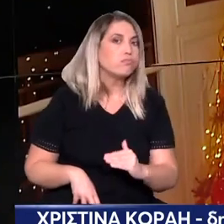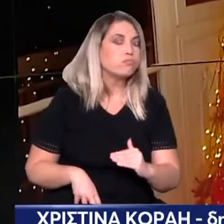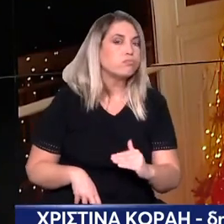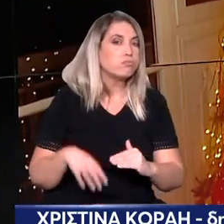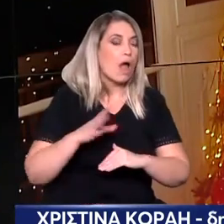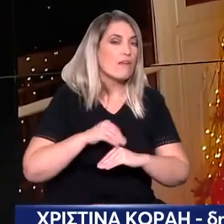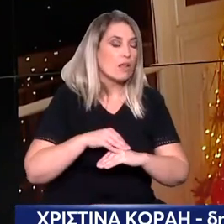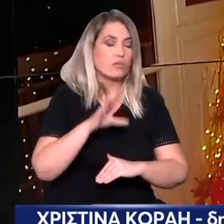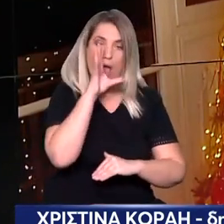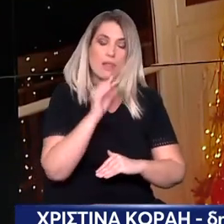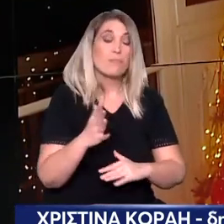Δραματική μείωση του ποσού. Χρυσινάκη, μου σας ευχαριστώ πολύ.